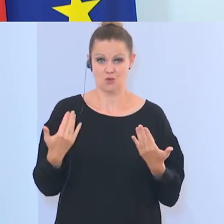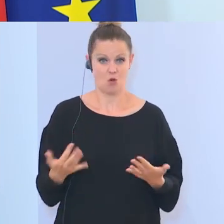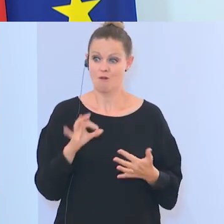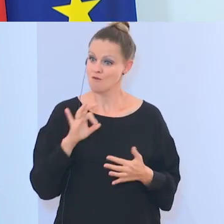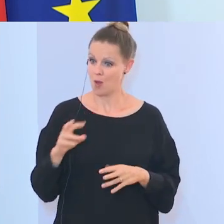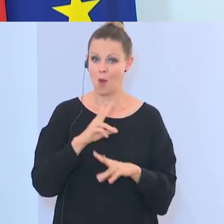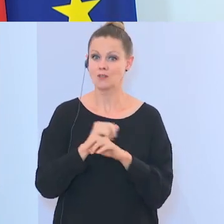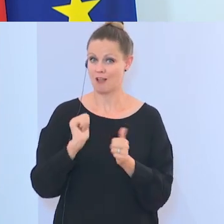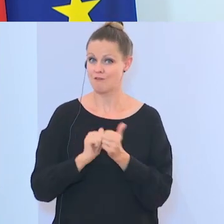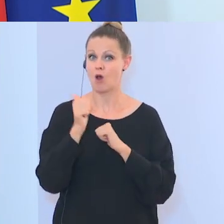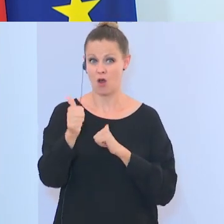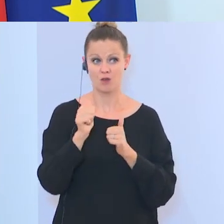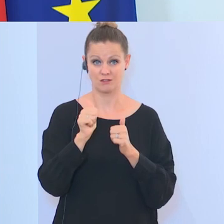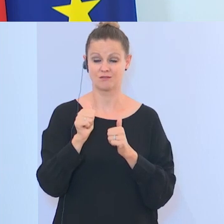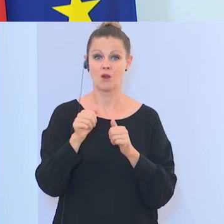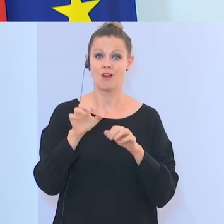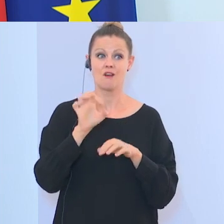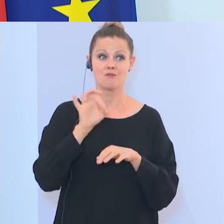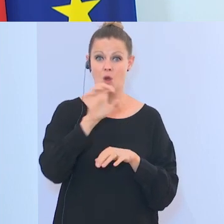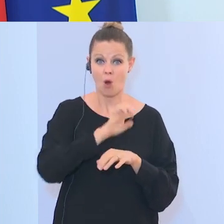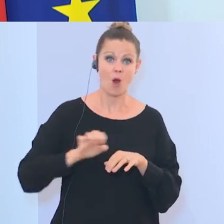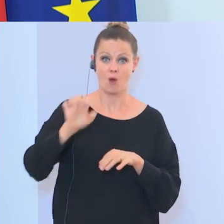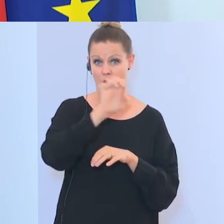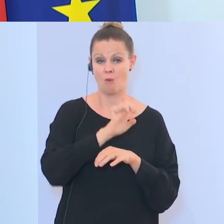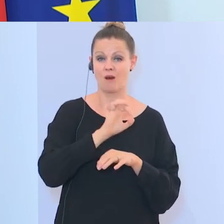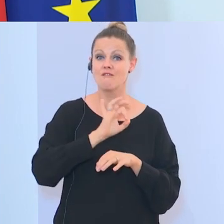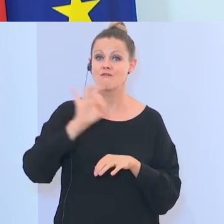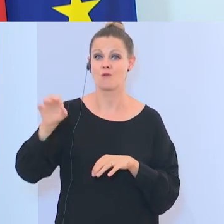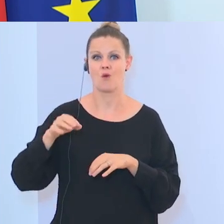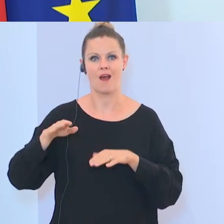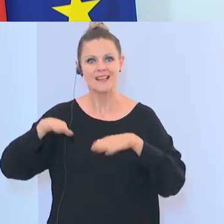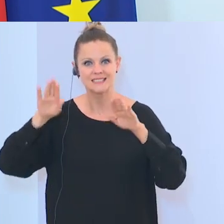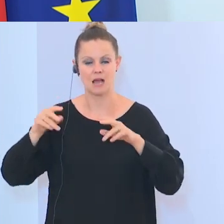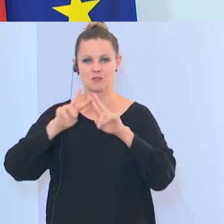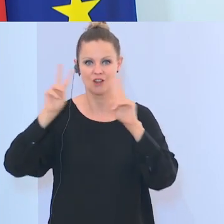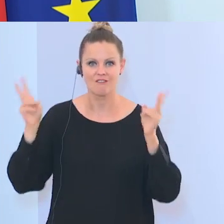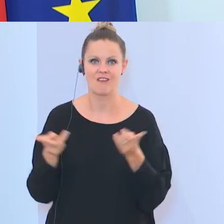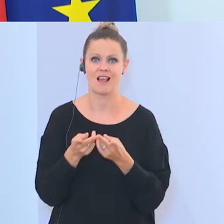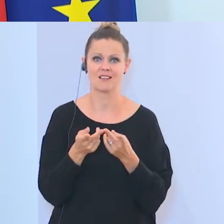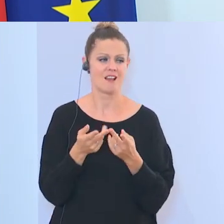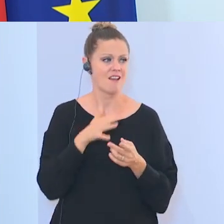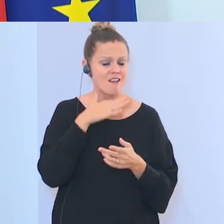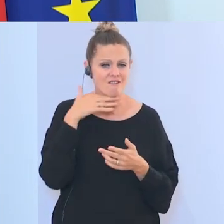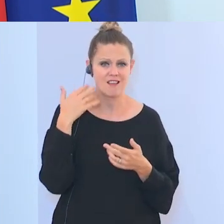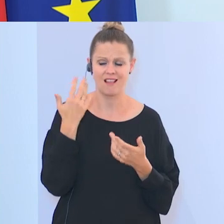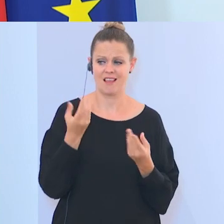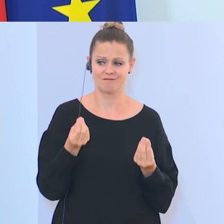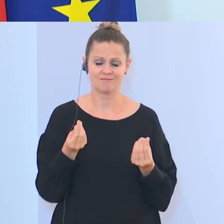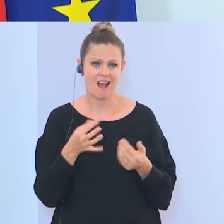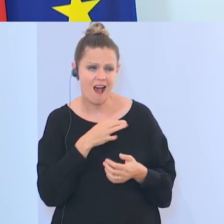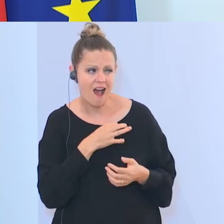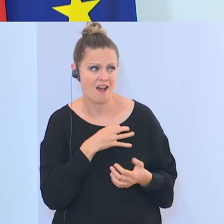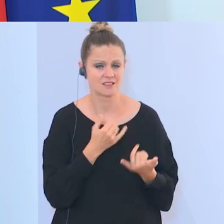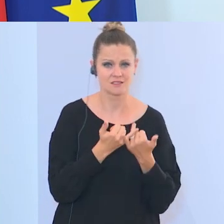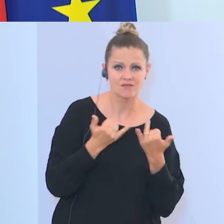Österreich, nicht nur für Europa, auch für die islamische Welt. Viele wollen das, brauchen das, viele trauen sich aber nicht beziehungsweise